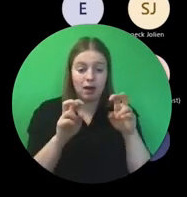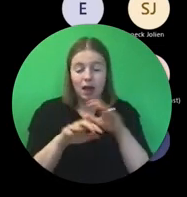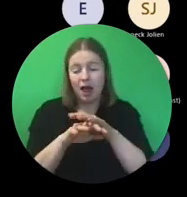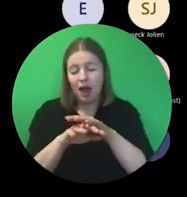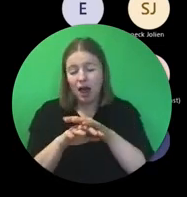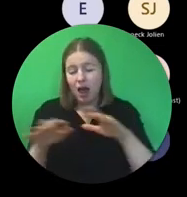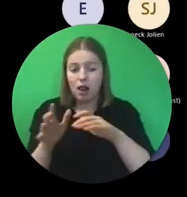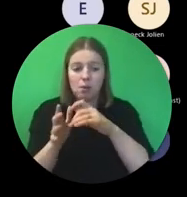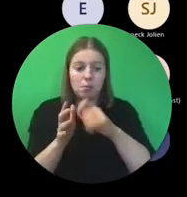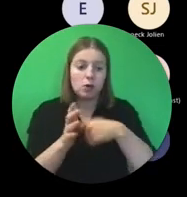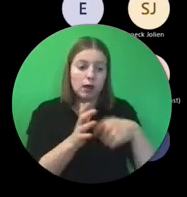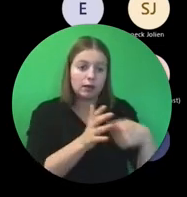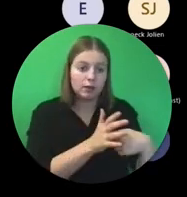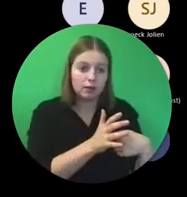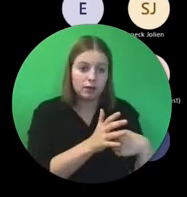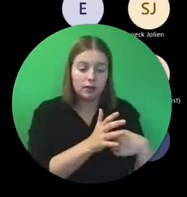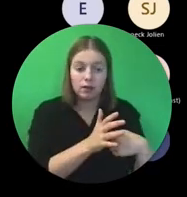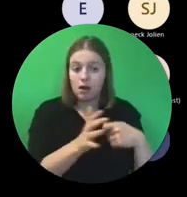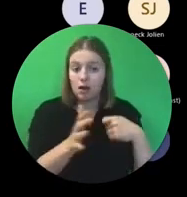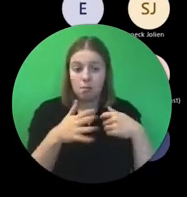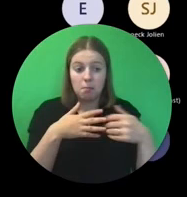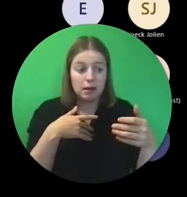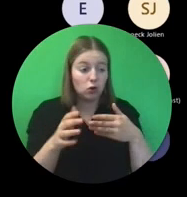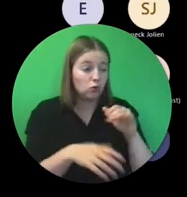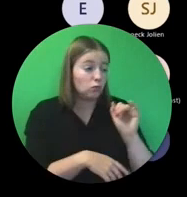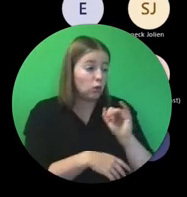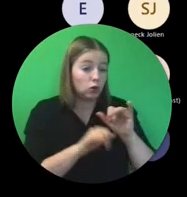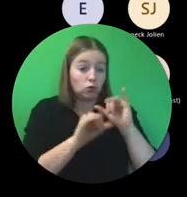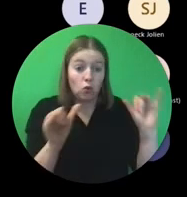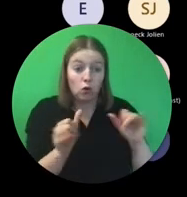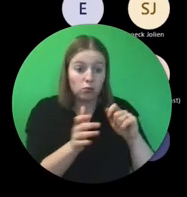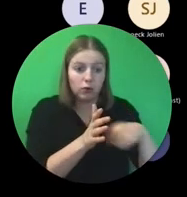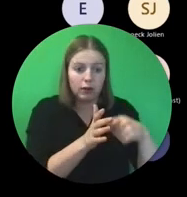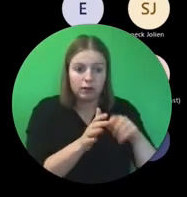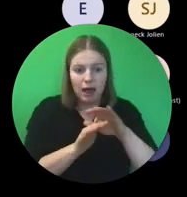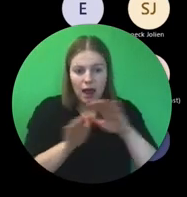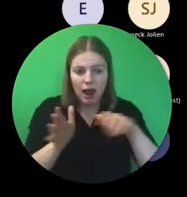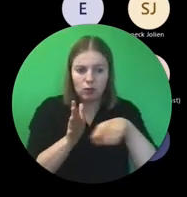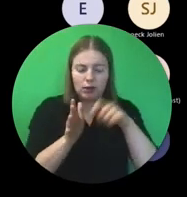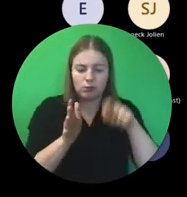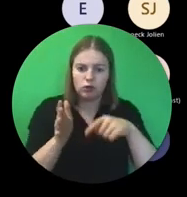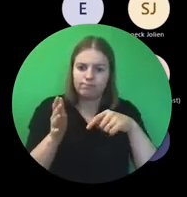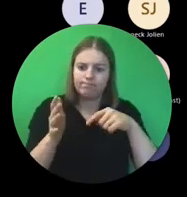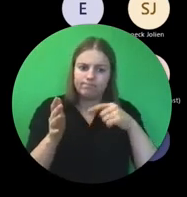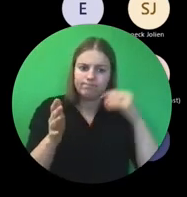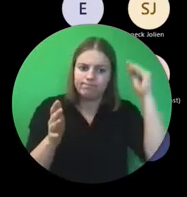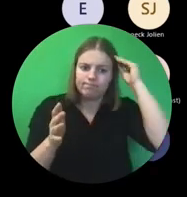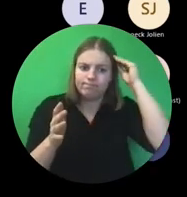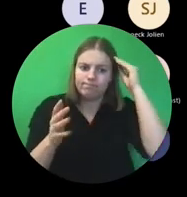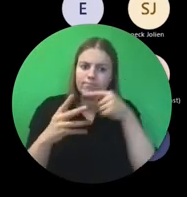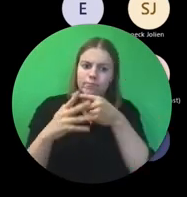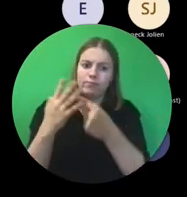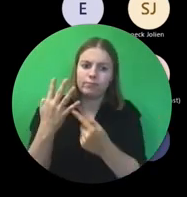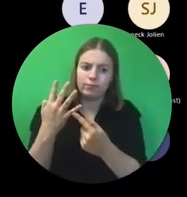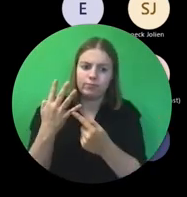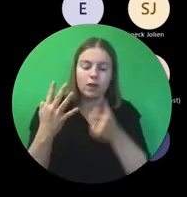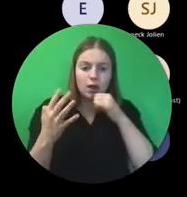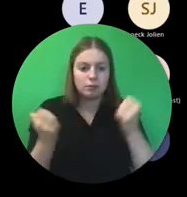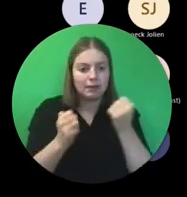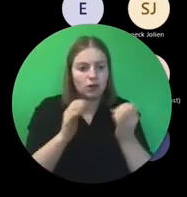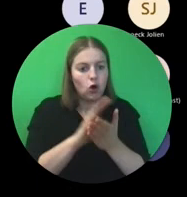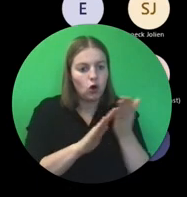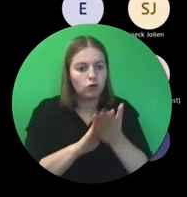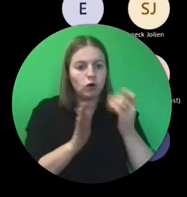project, ongeacht het welke, aandacht moet aan besteden. In de uitvoering.